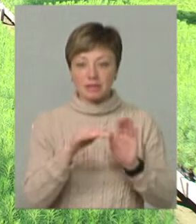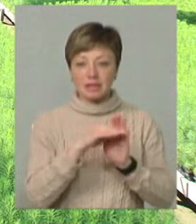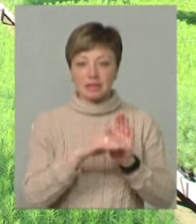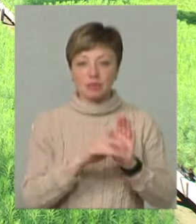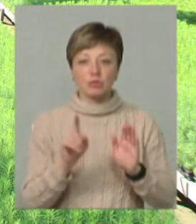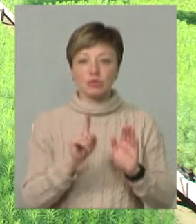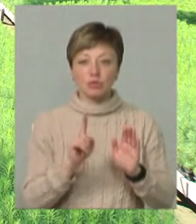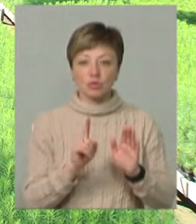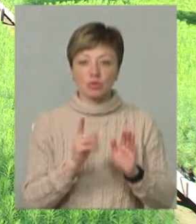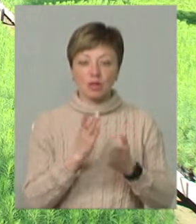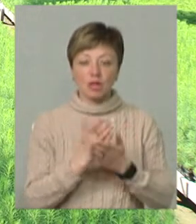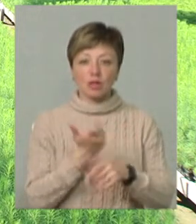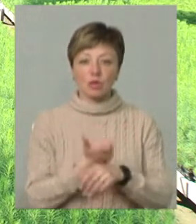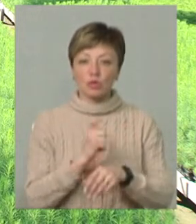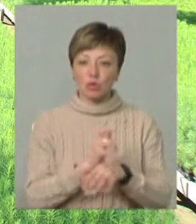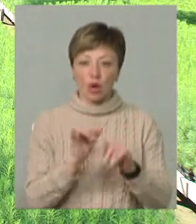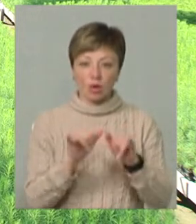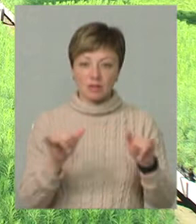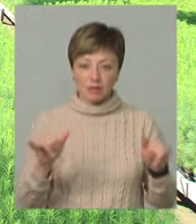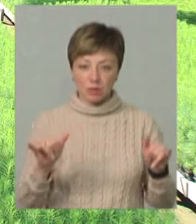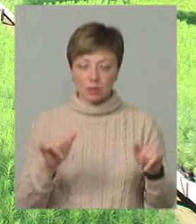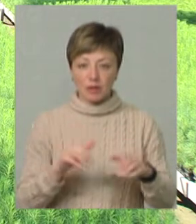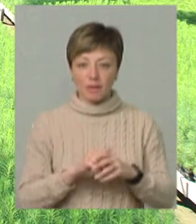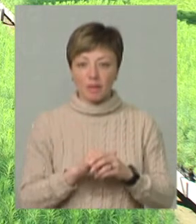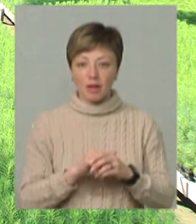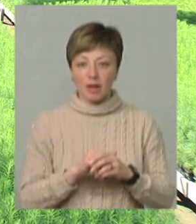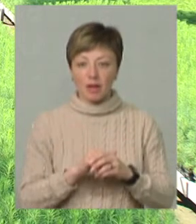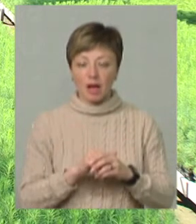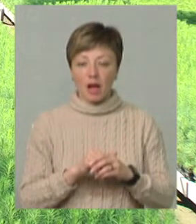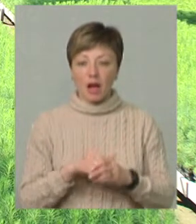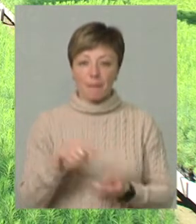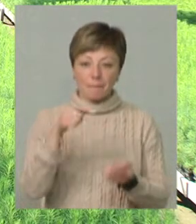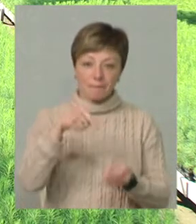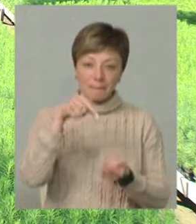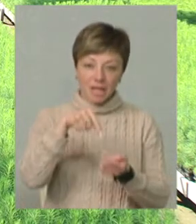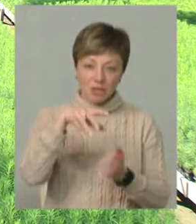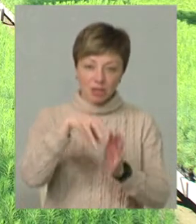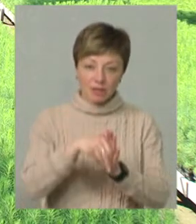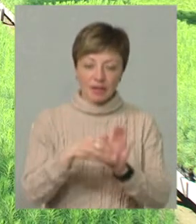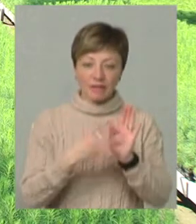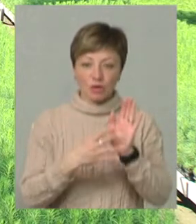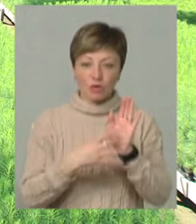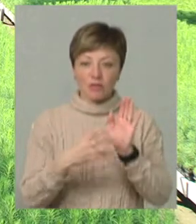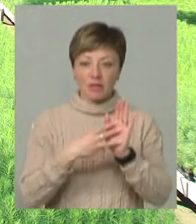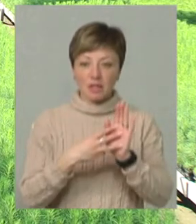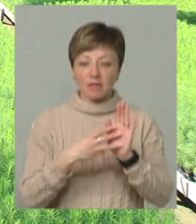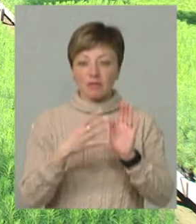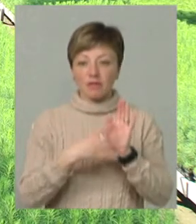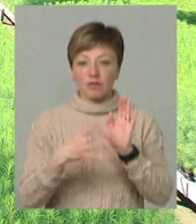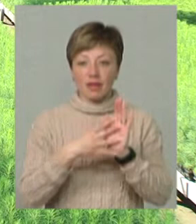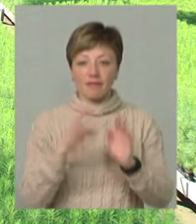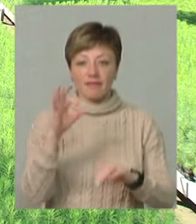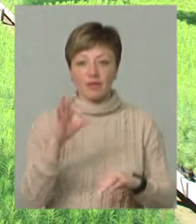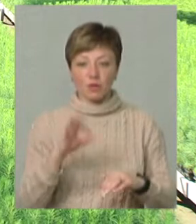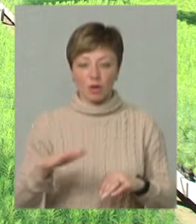вона є надзвичайно розвинута. Приживлюваність її складає орієнтовно 98-99%